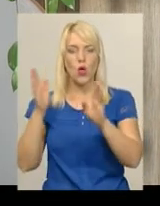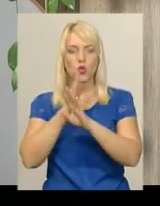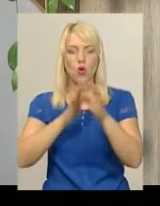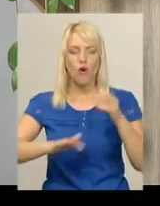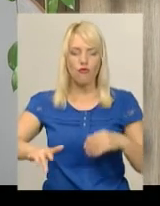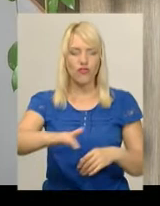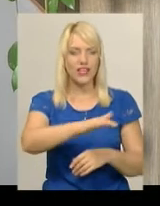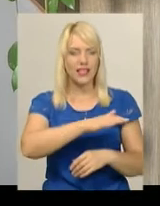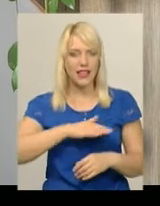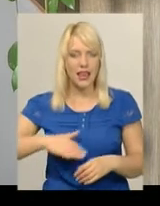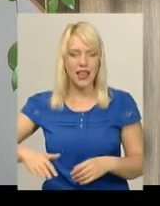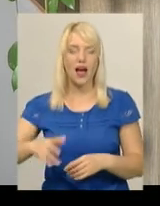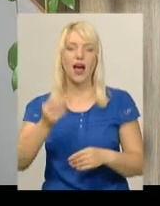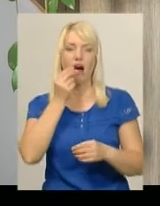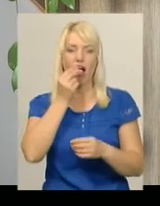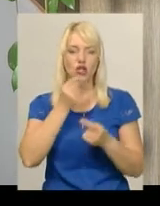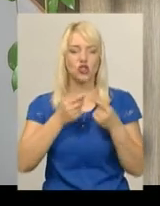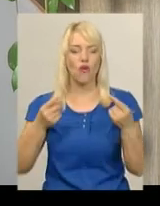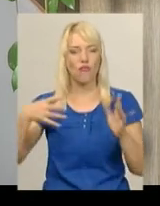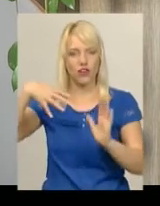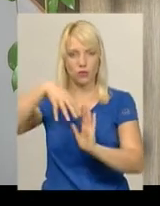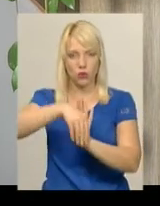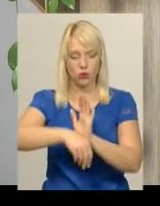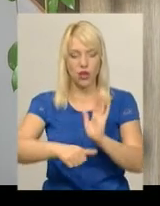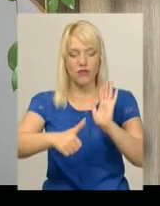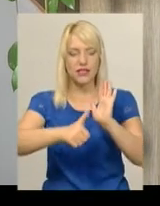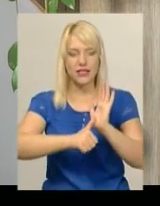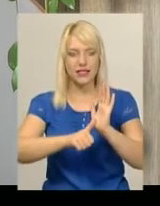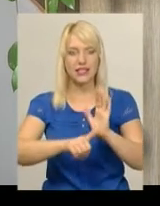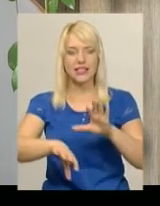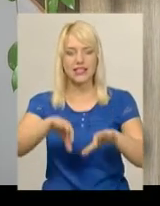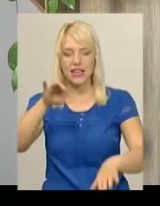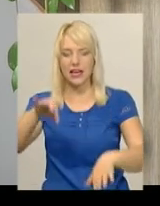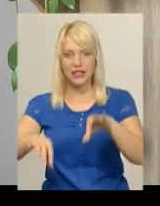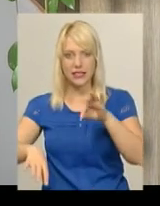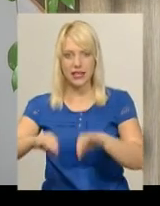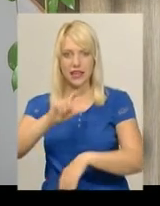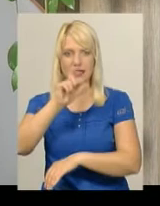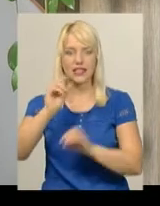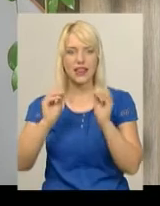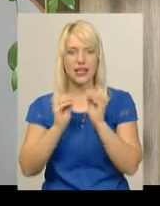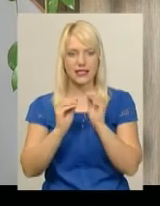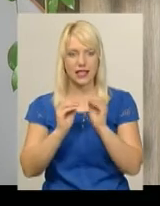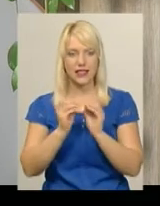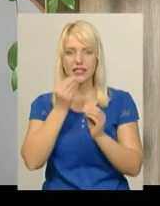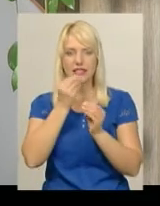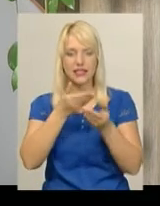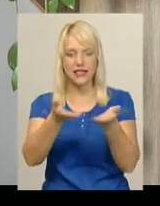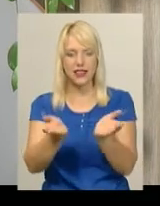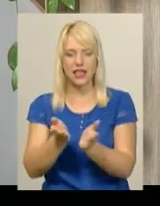і харчових продуктів. В шести зразках із десяти страв